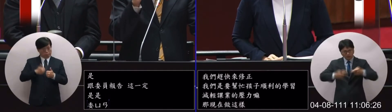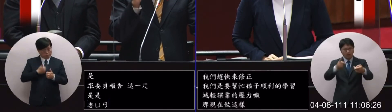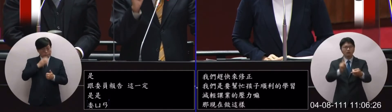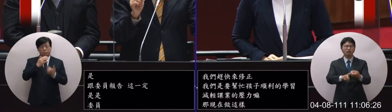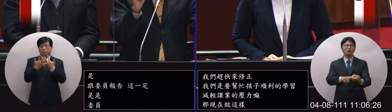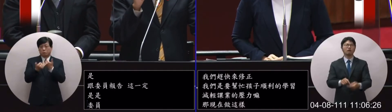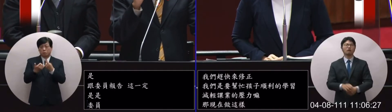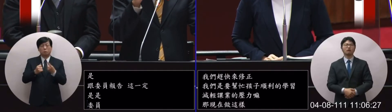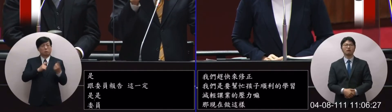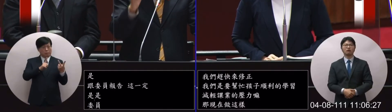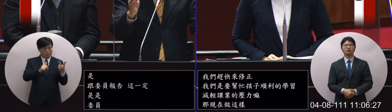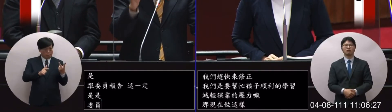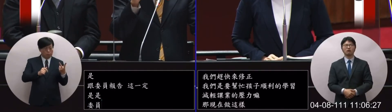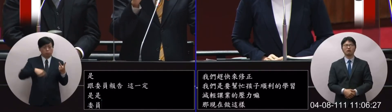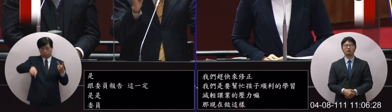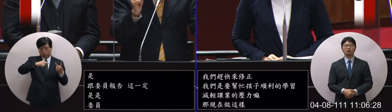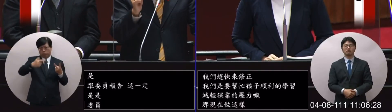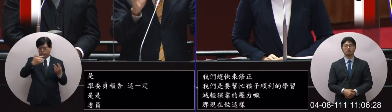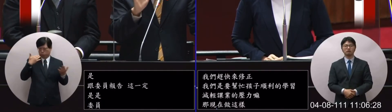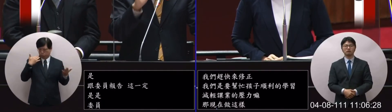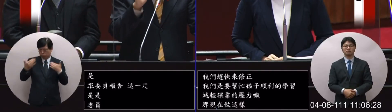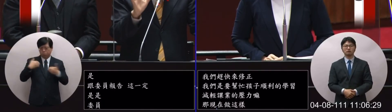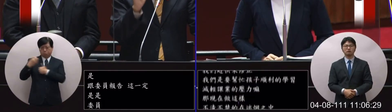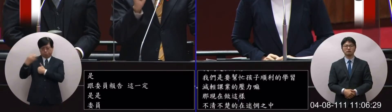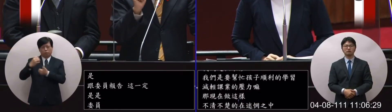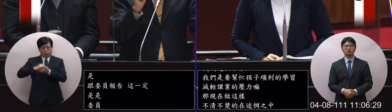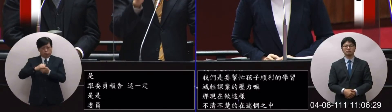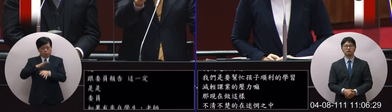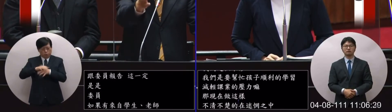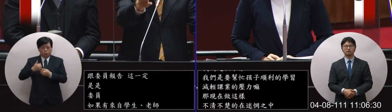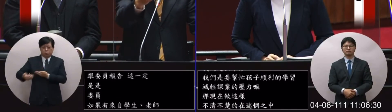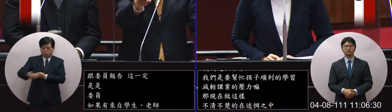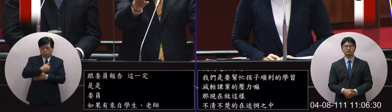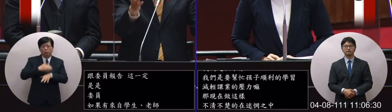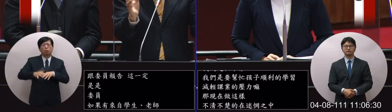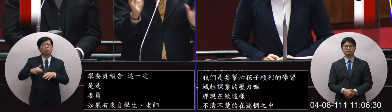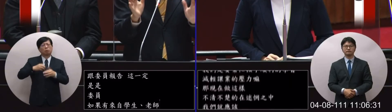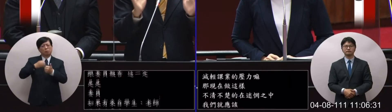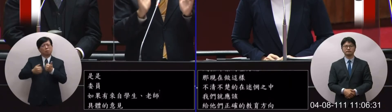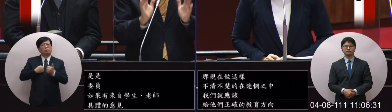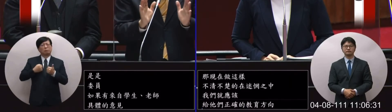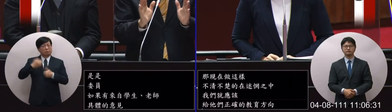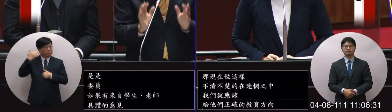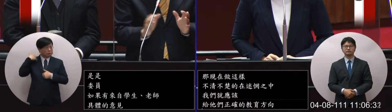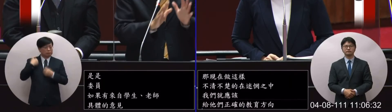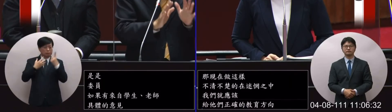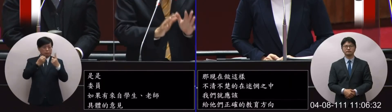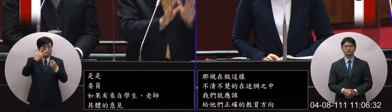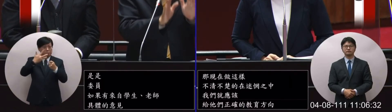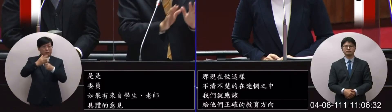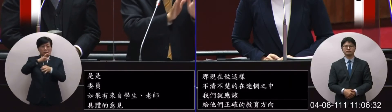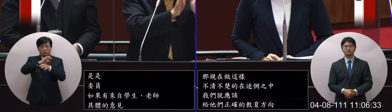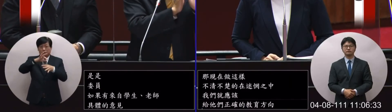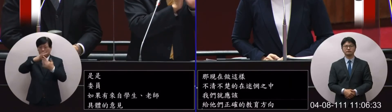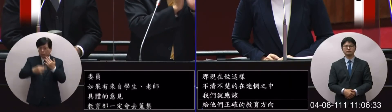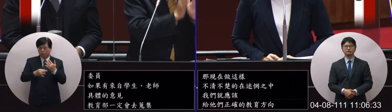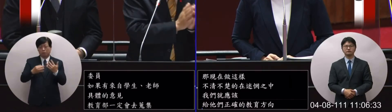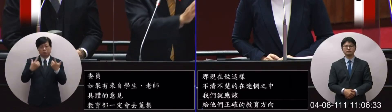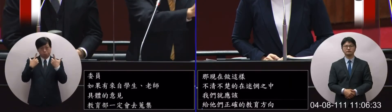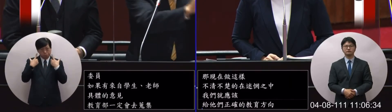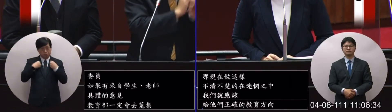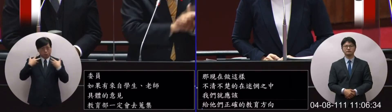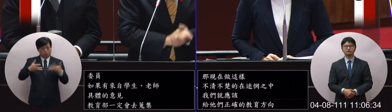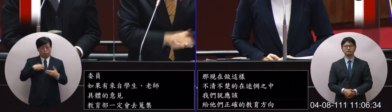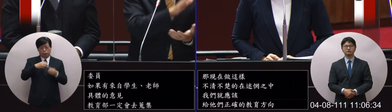自學生老師的具體的意見教育部一定會去收集像委員也知道當時在108課高我們還有很多啊